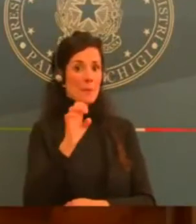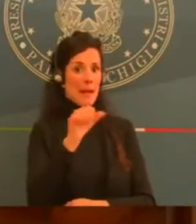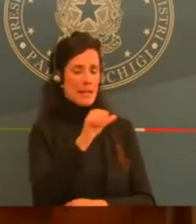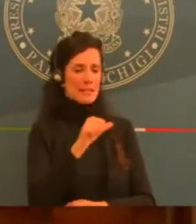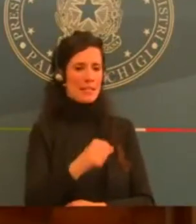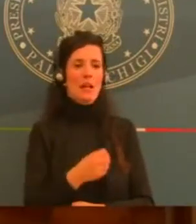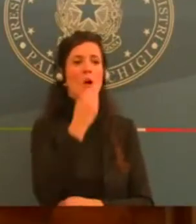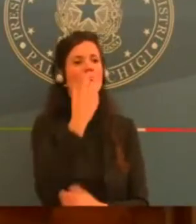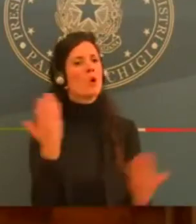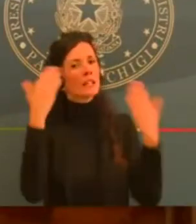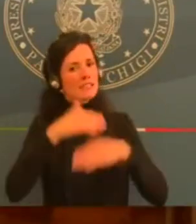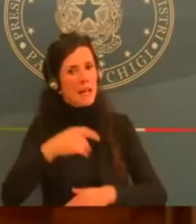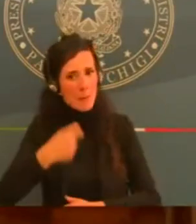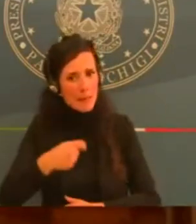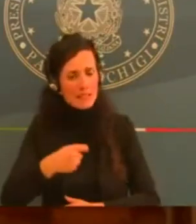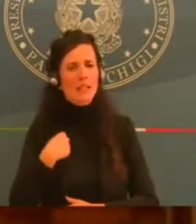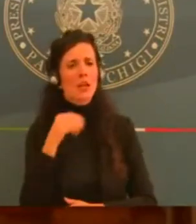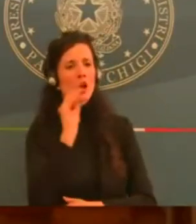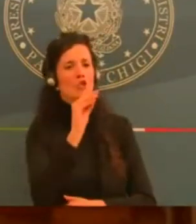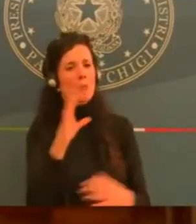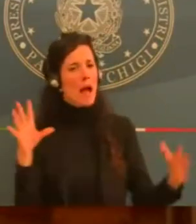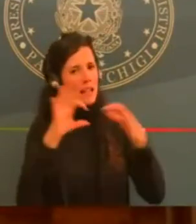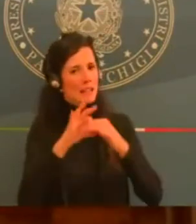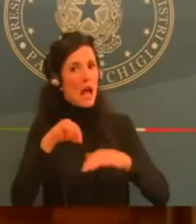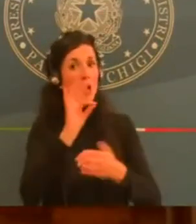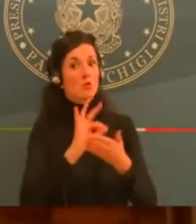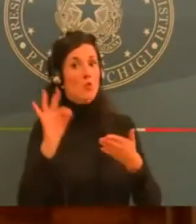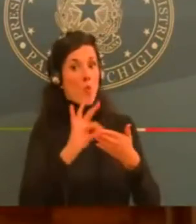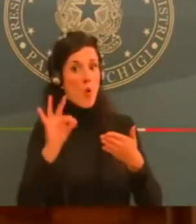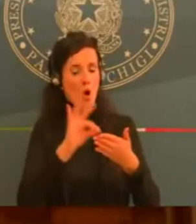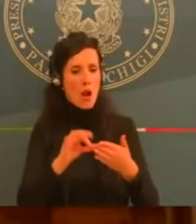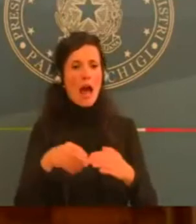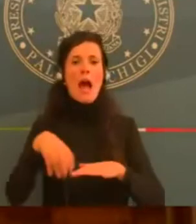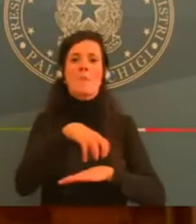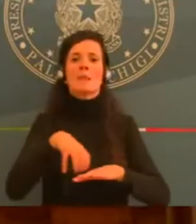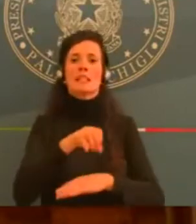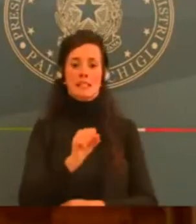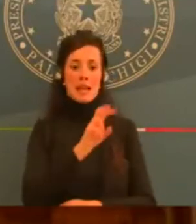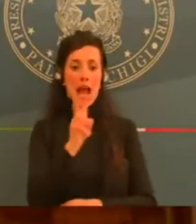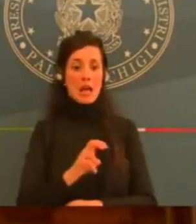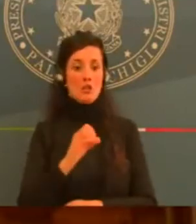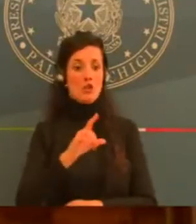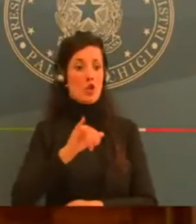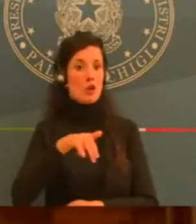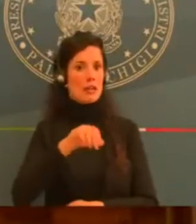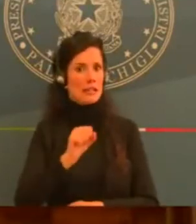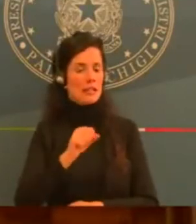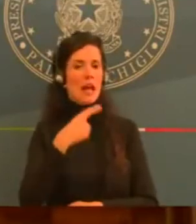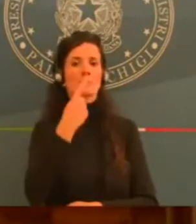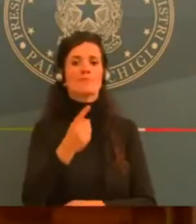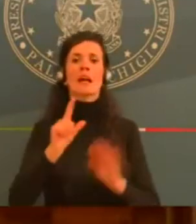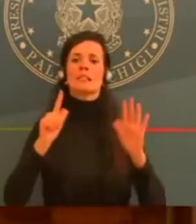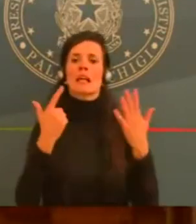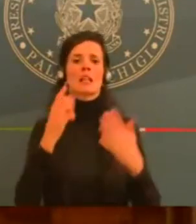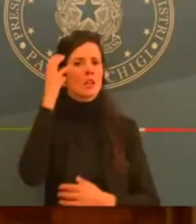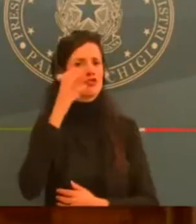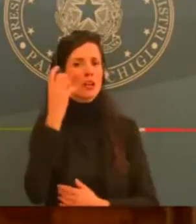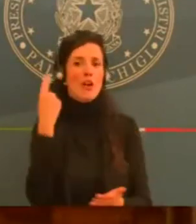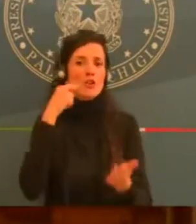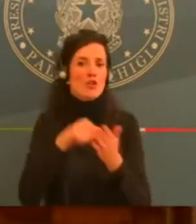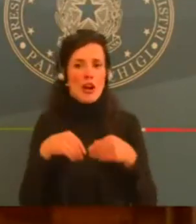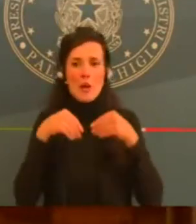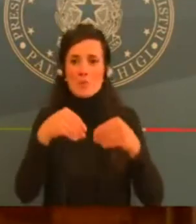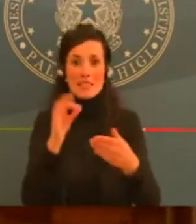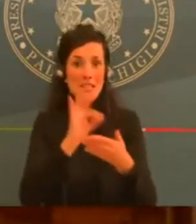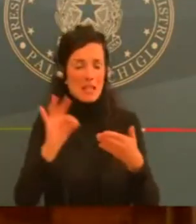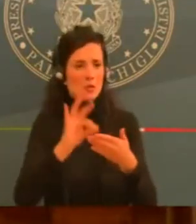gennaio. Però in molti chiedono di posticipare questa data alcuni governatori, ma non solo, in quanto in queste condizioni secondo loro